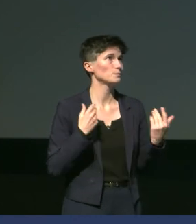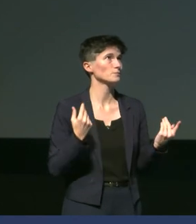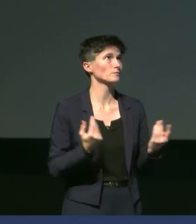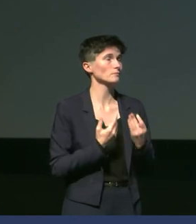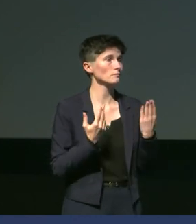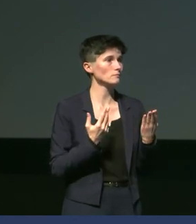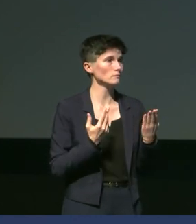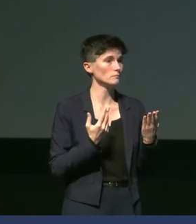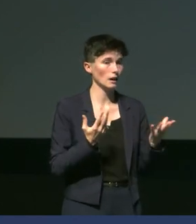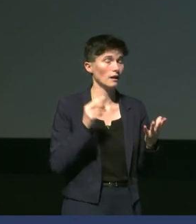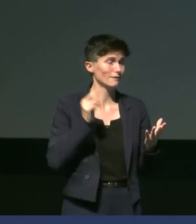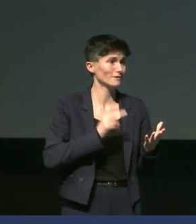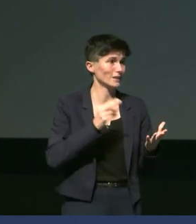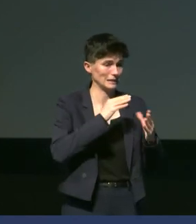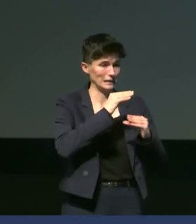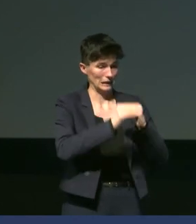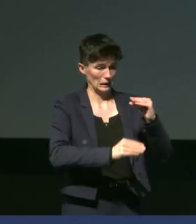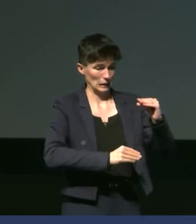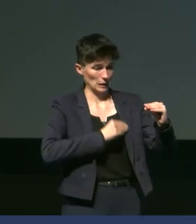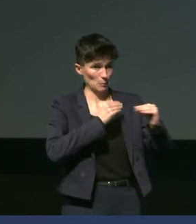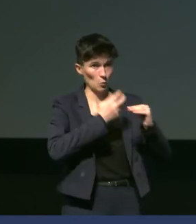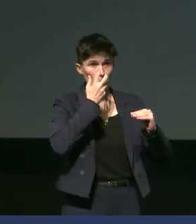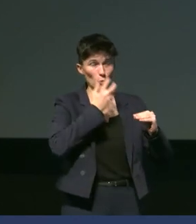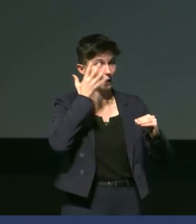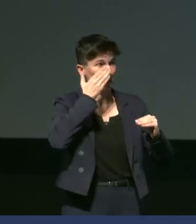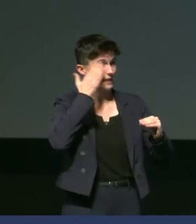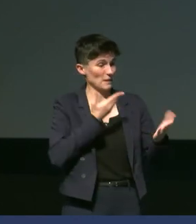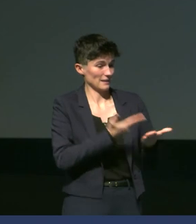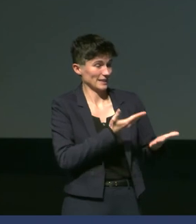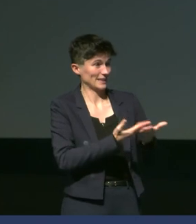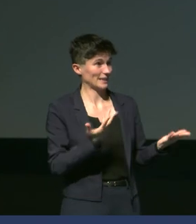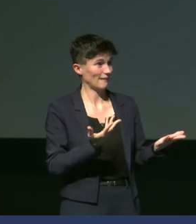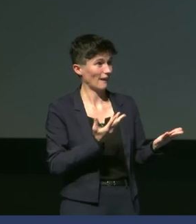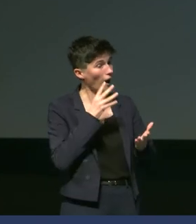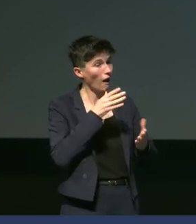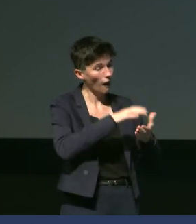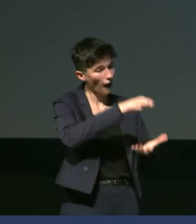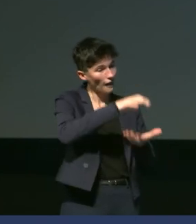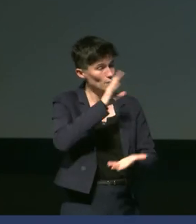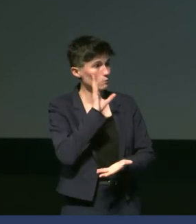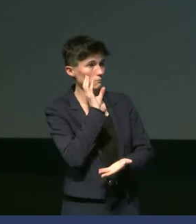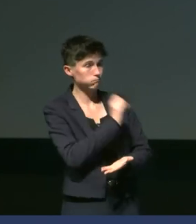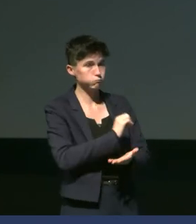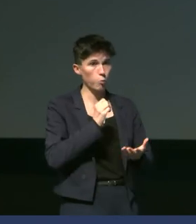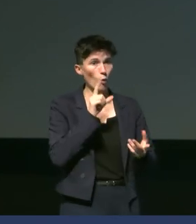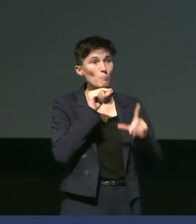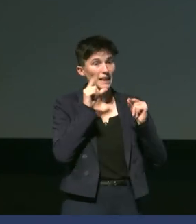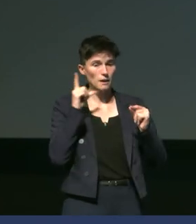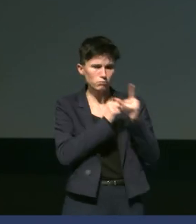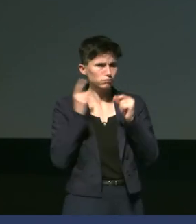on est dans le monde cruel du monde animal. Les individus qu'on voit qui se donnent des coups de bec, ça paraît